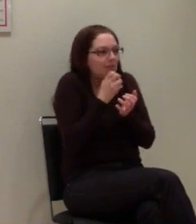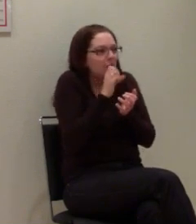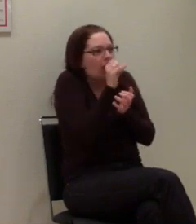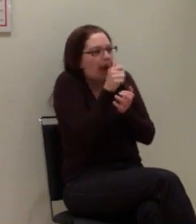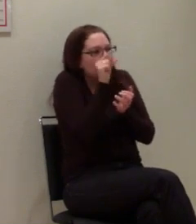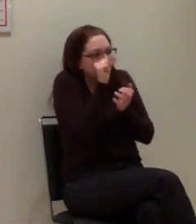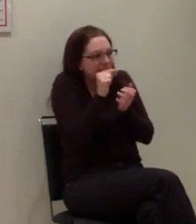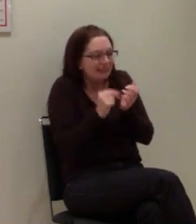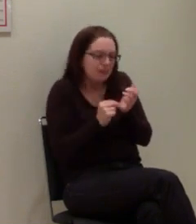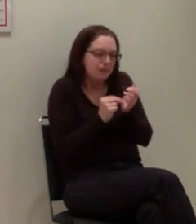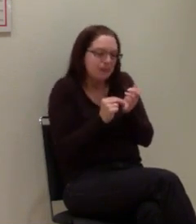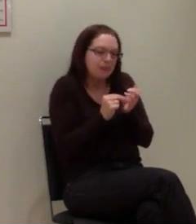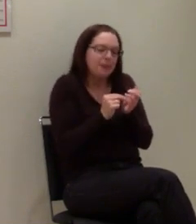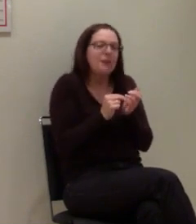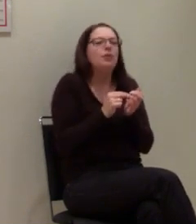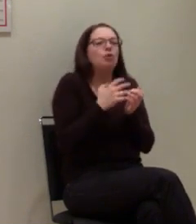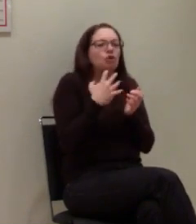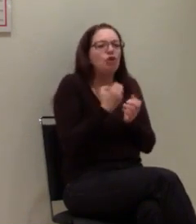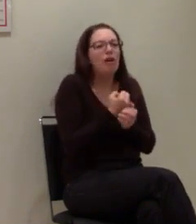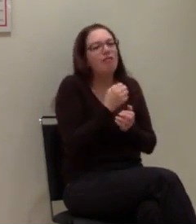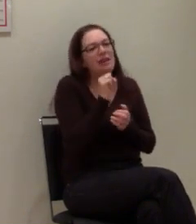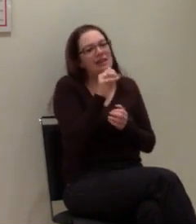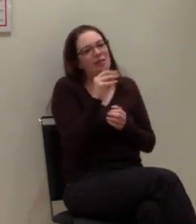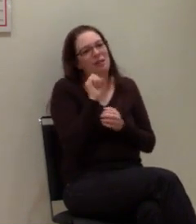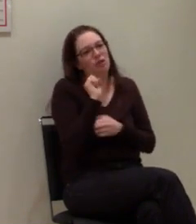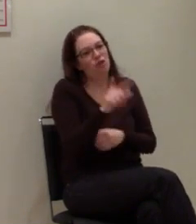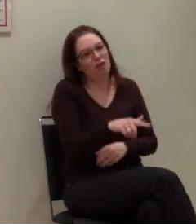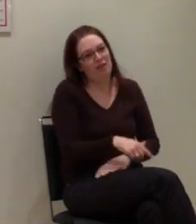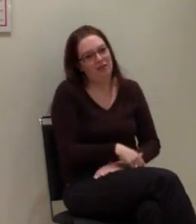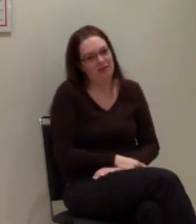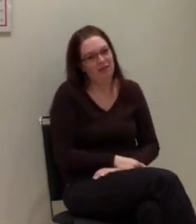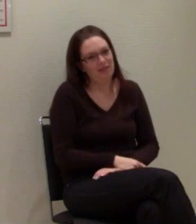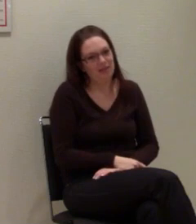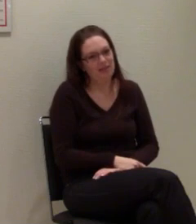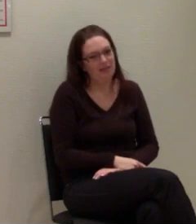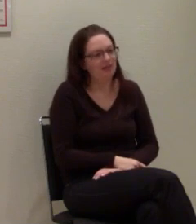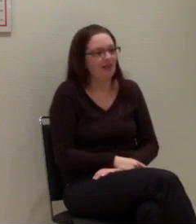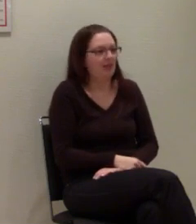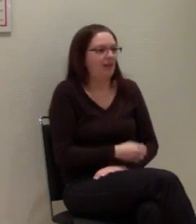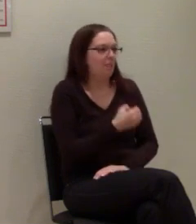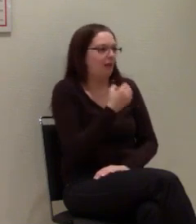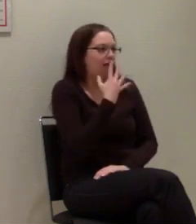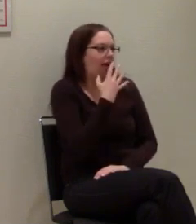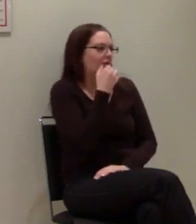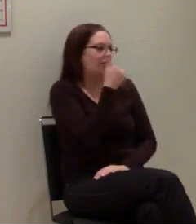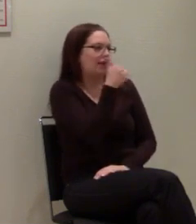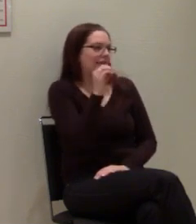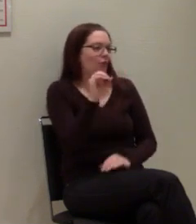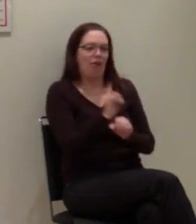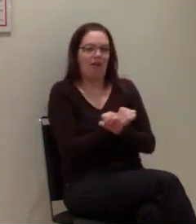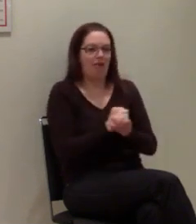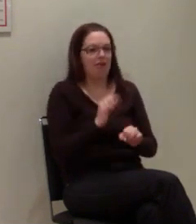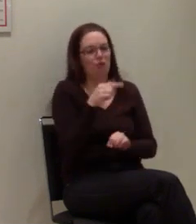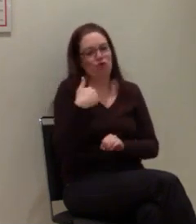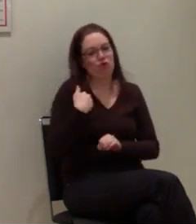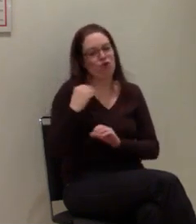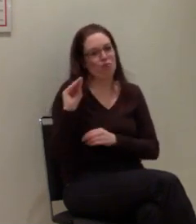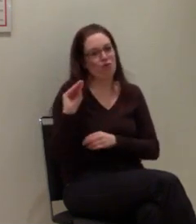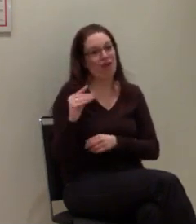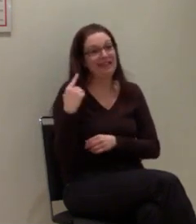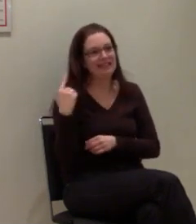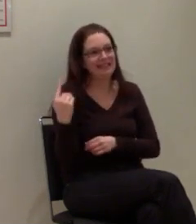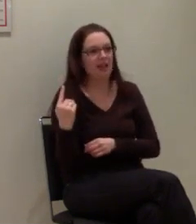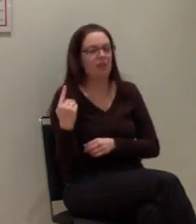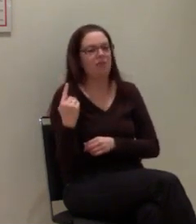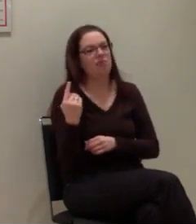gereicht, dass er einen Notruf-SMS absetzen konnte an seiner Lebensgefährtin, um dann für nach Hilfe zu